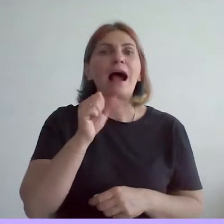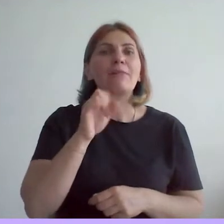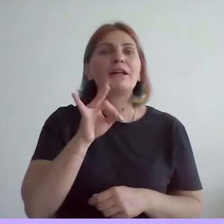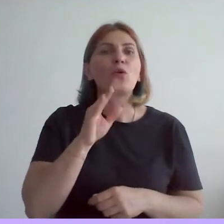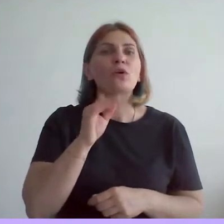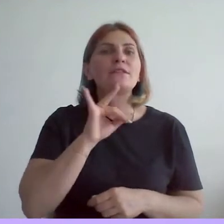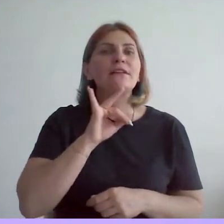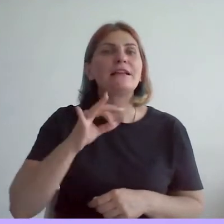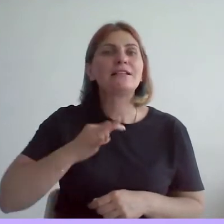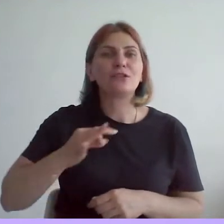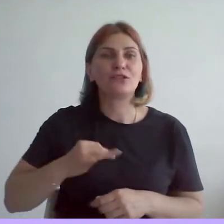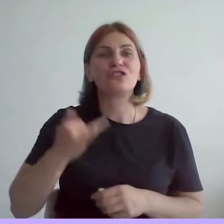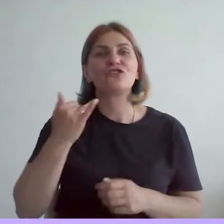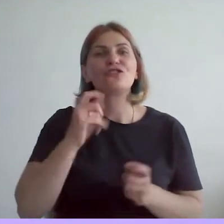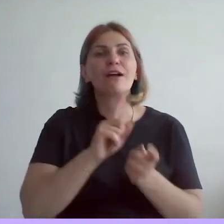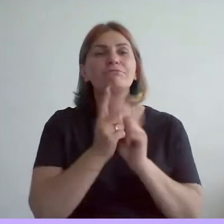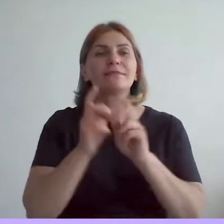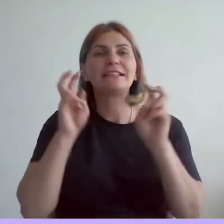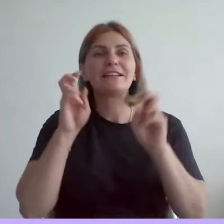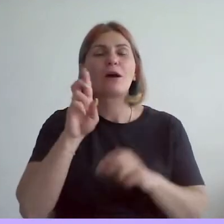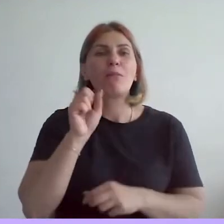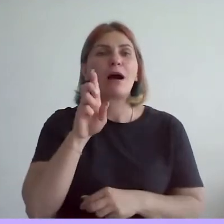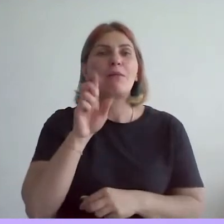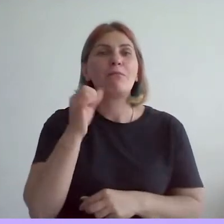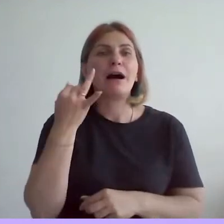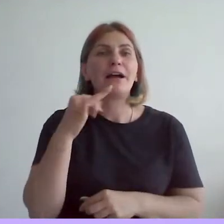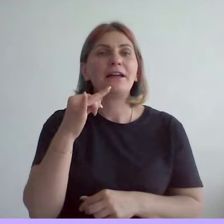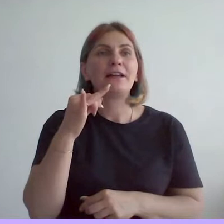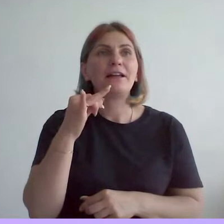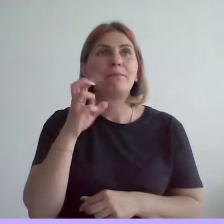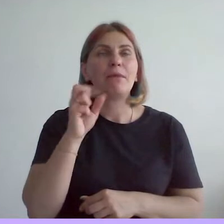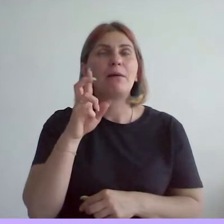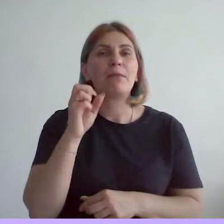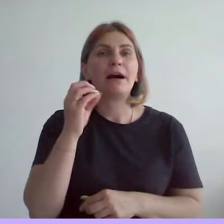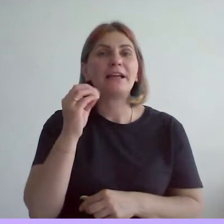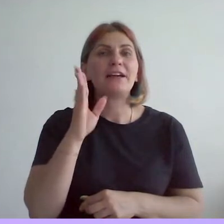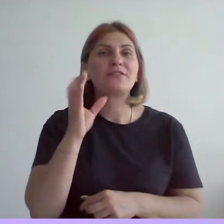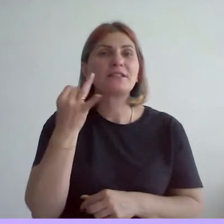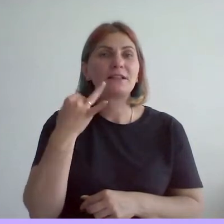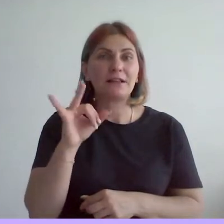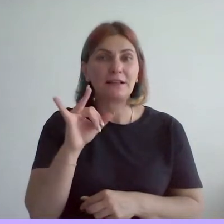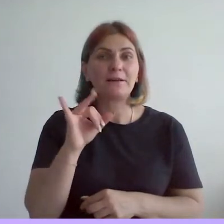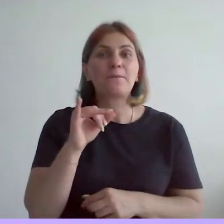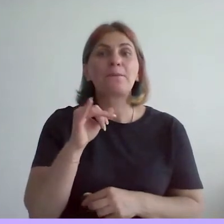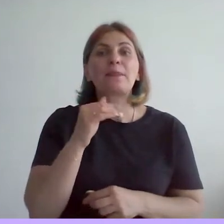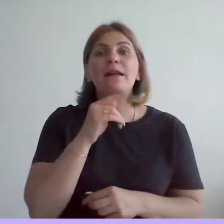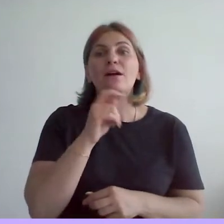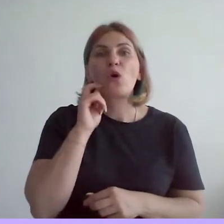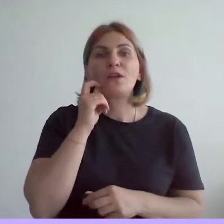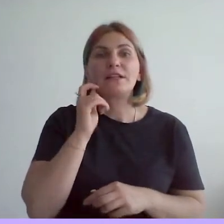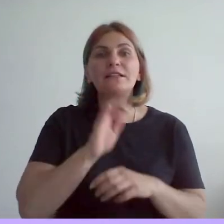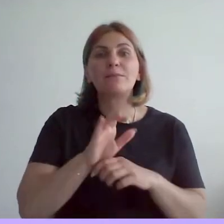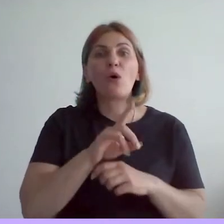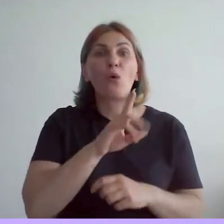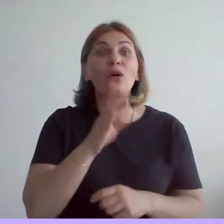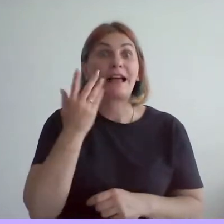Бабаевское кондитерское производство, он, конечно же, при жизни